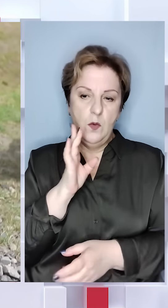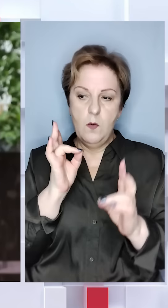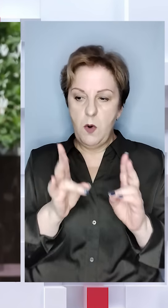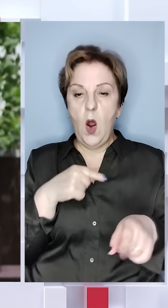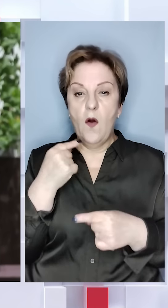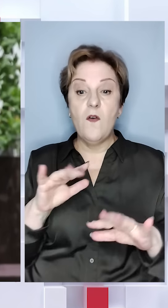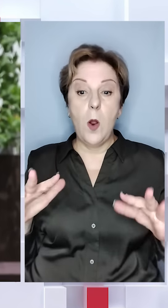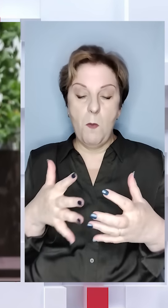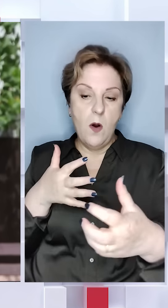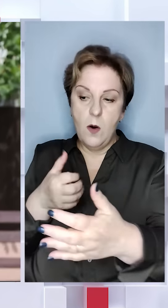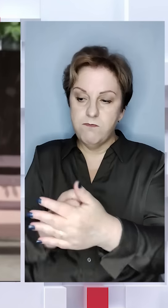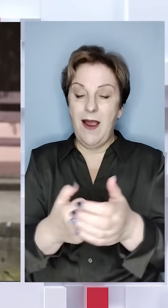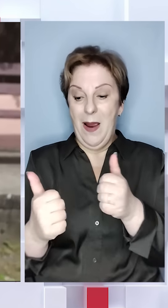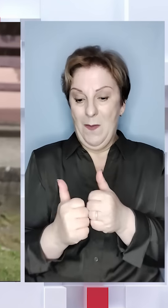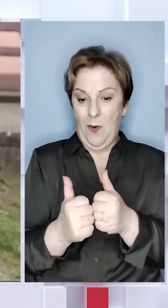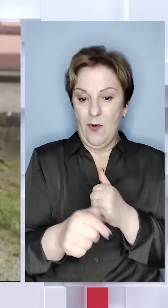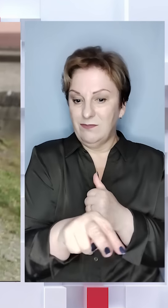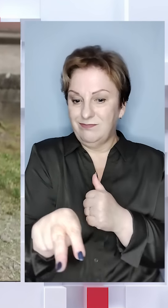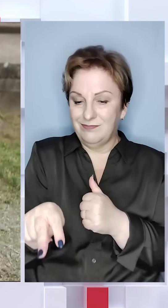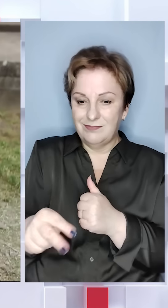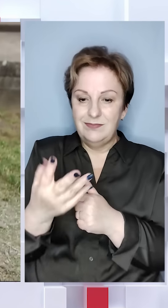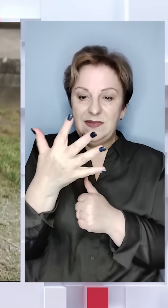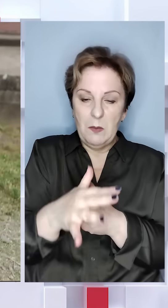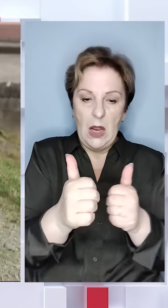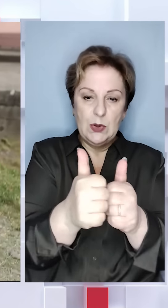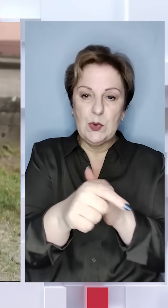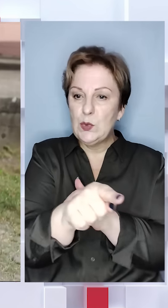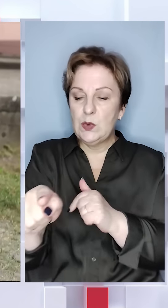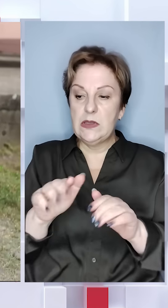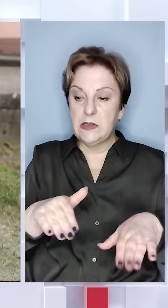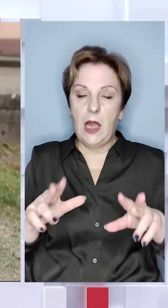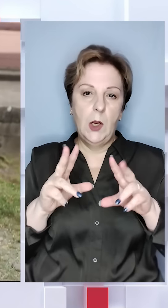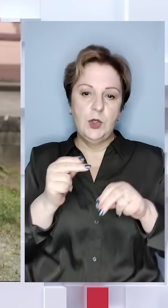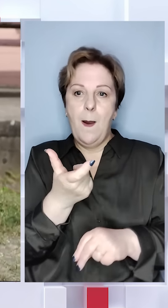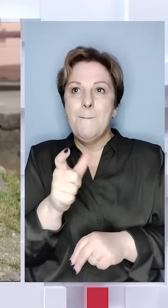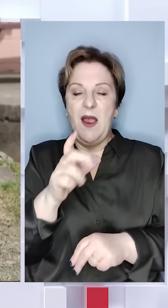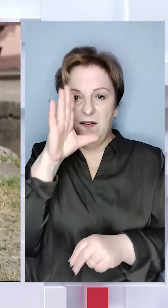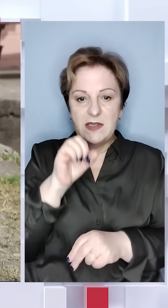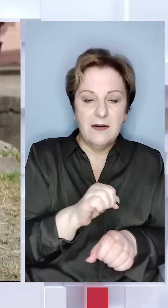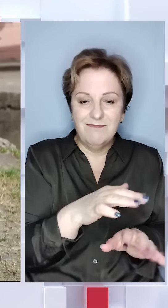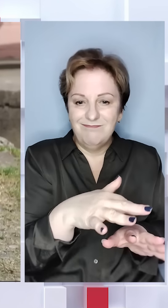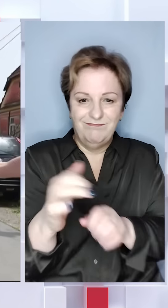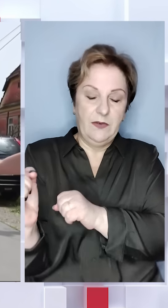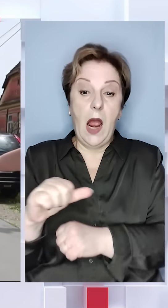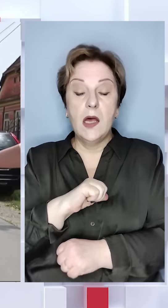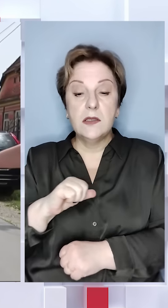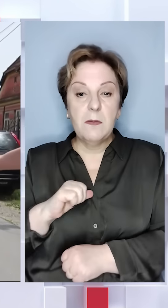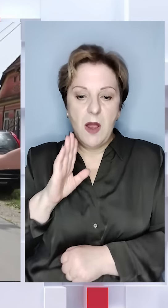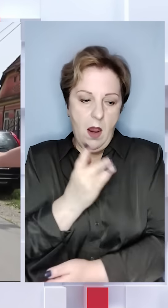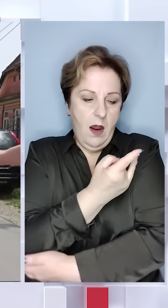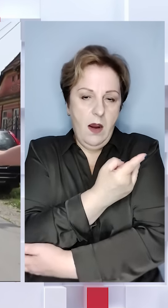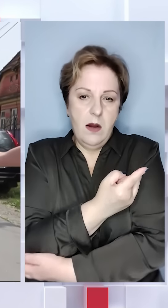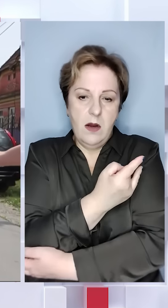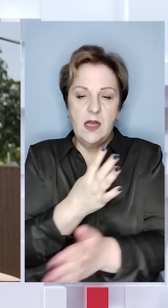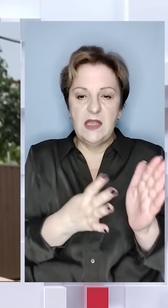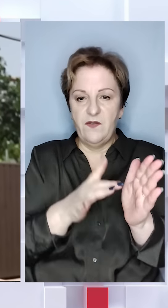постраждалих, каже, в момент удару поряд з нею було щонайменше п'ятеро сусідських дітей. На щастя, більшість встигли відскочити. Сама жінка тримала